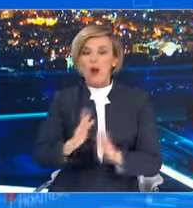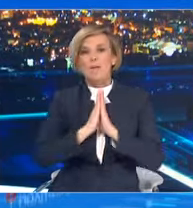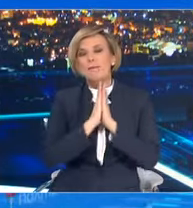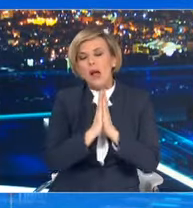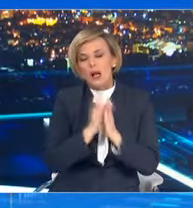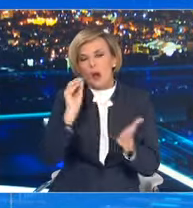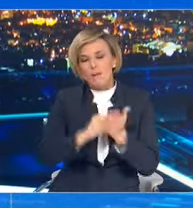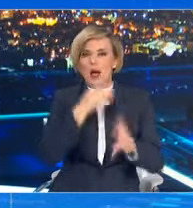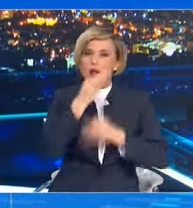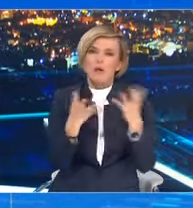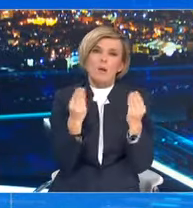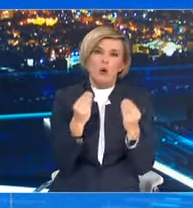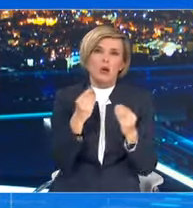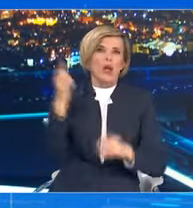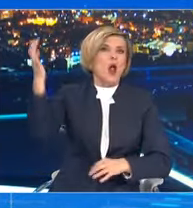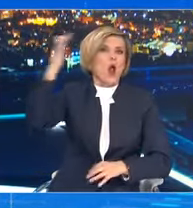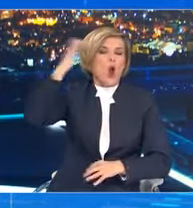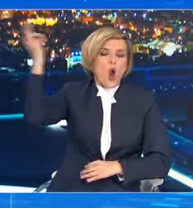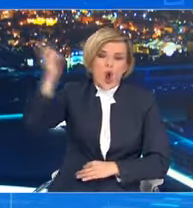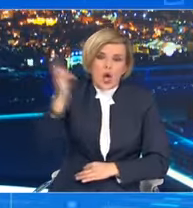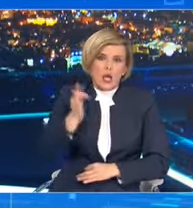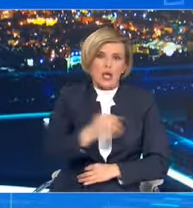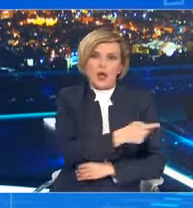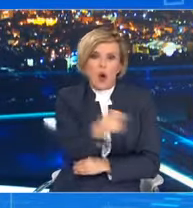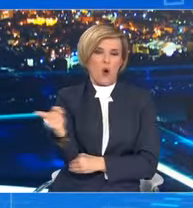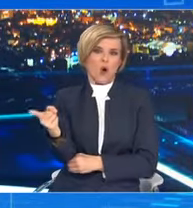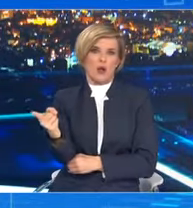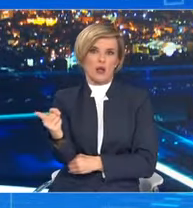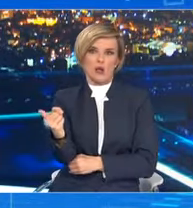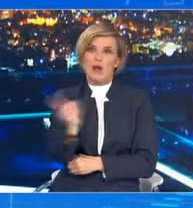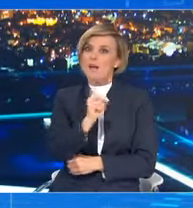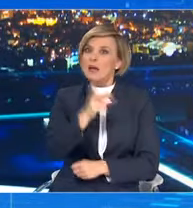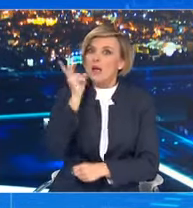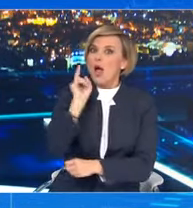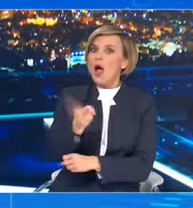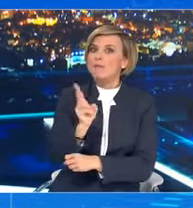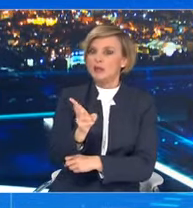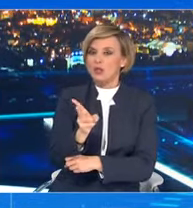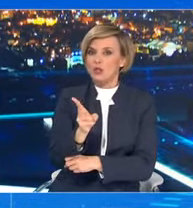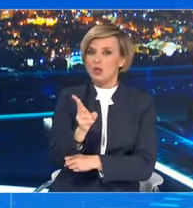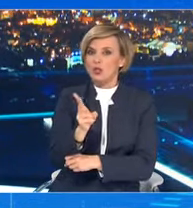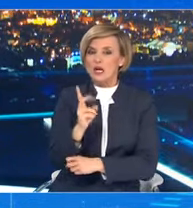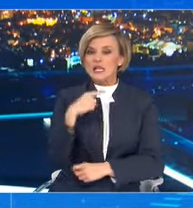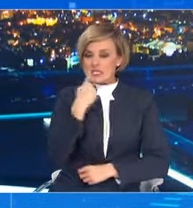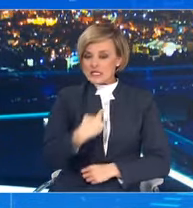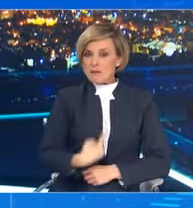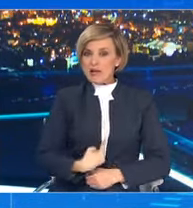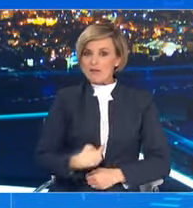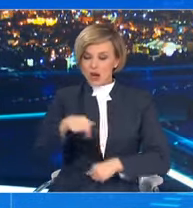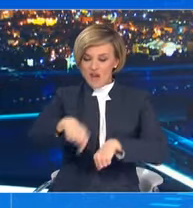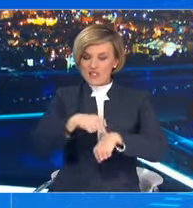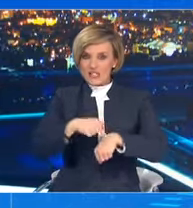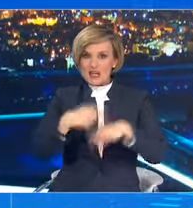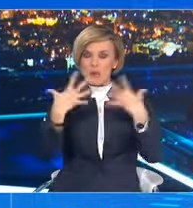παράκληση είναι μάλλον το αυτονόητο προς όλους ότι ρισκάρουμε τα πάντα με τις όποιες υπερβολές και τις όποιες εκτόσεις